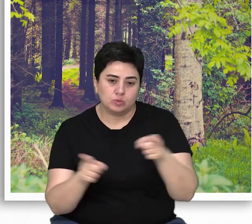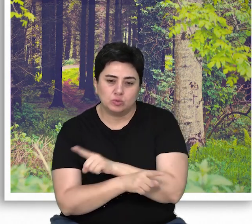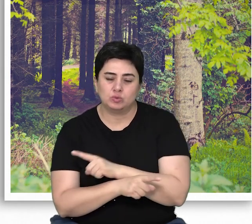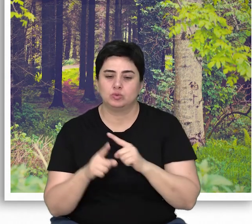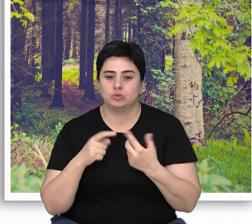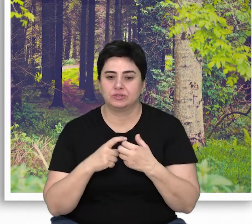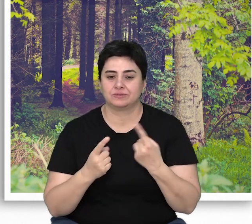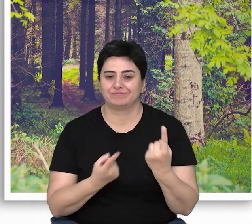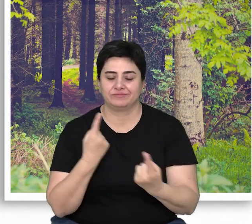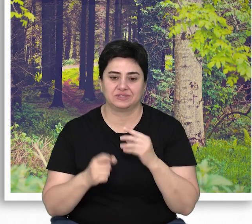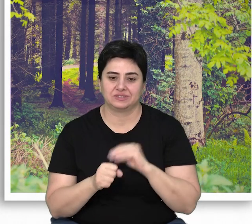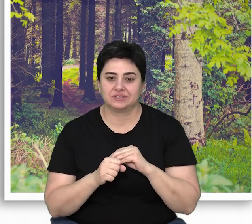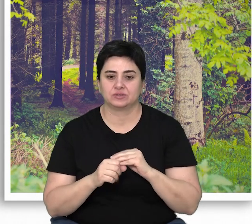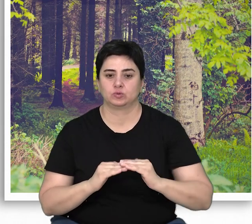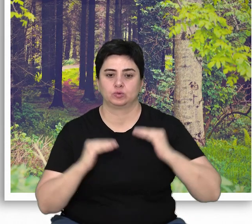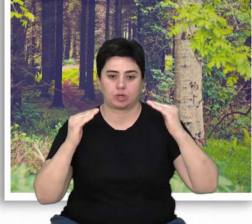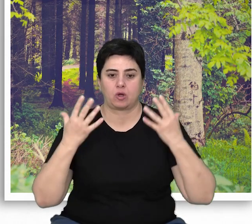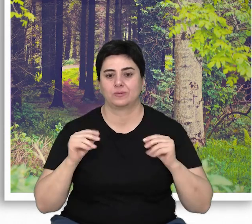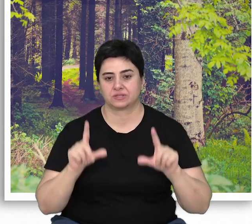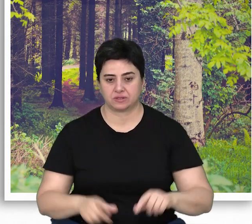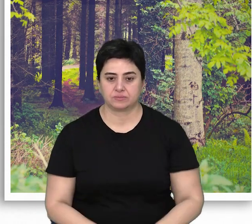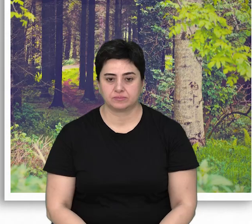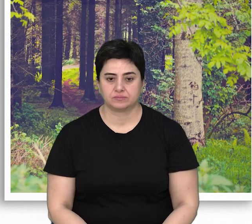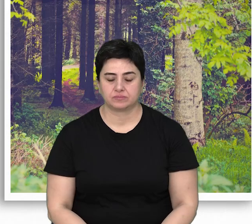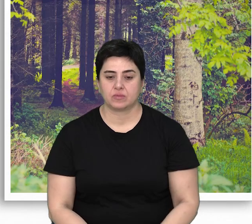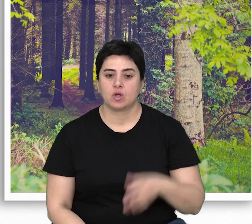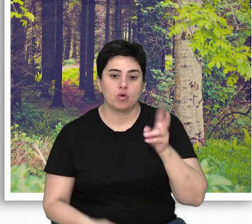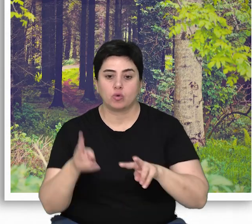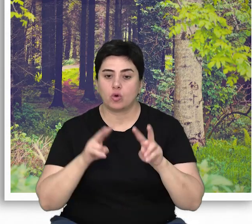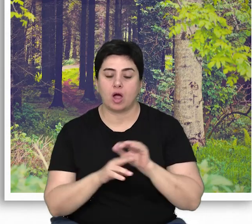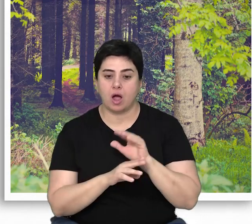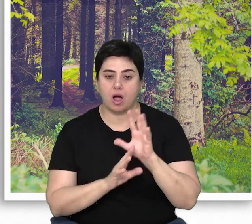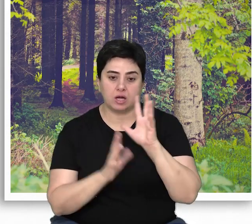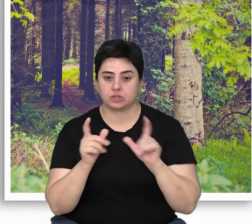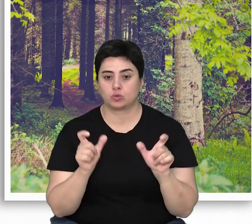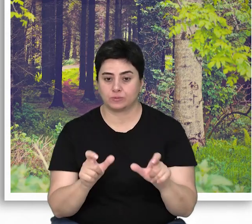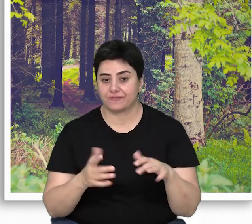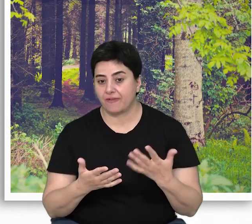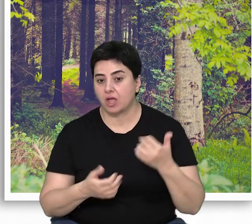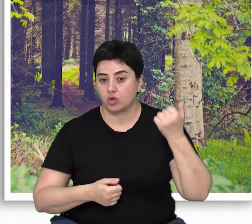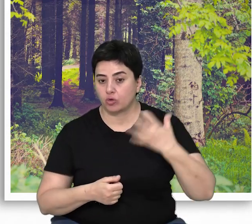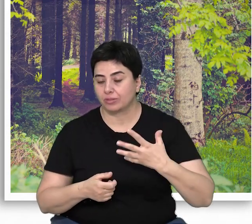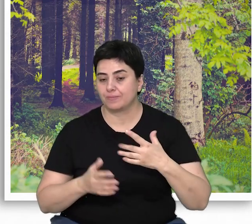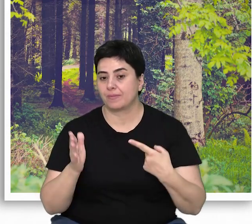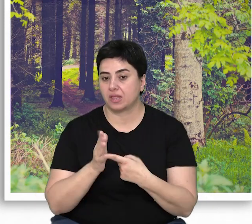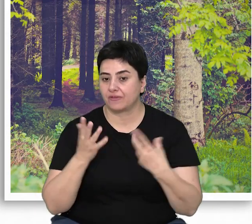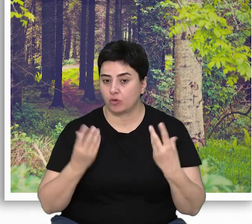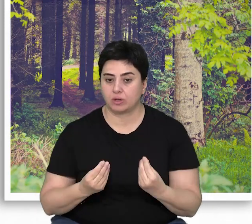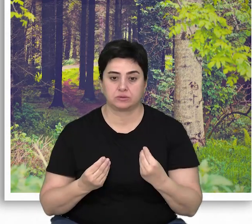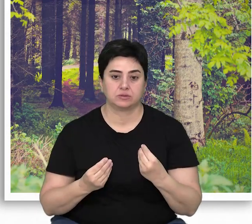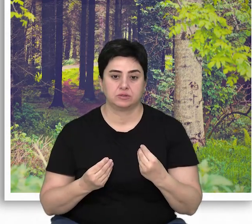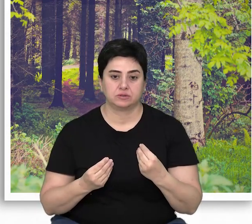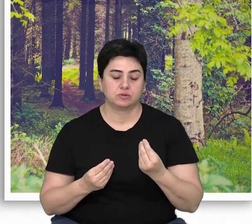çeşitliliğinin en yüksek düzeyde olmasının sağlanması gerekmektedir. Ölü ağaçların korunması ya da yönetim amacının bir